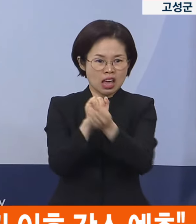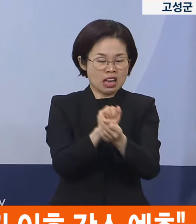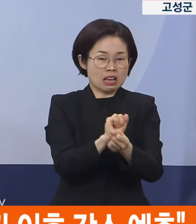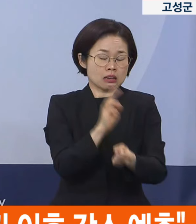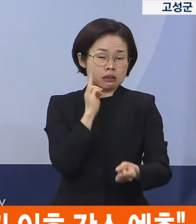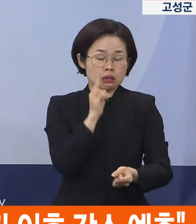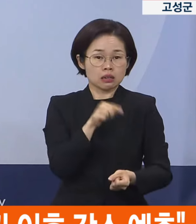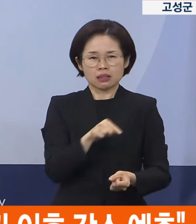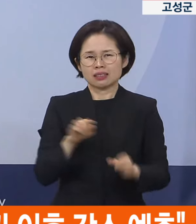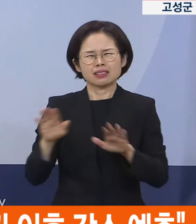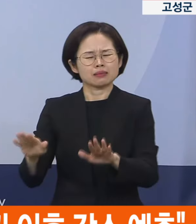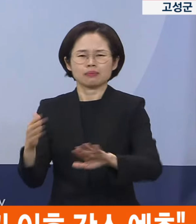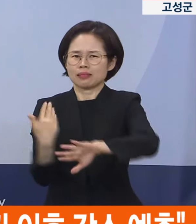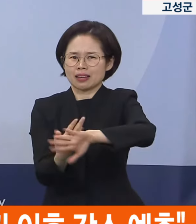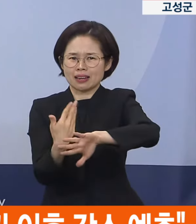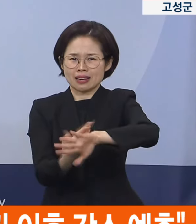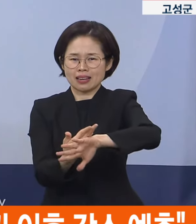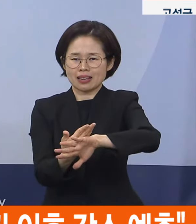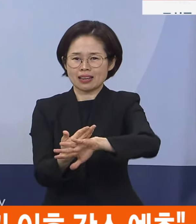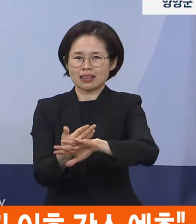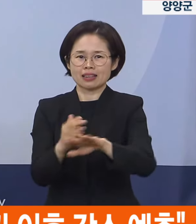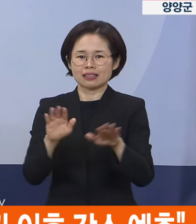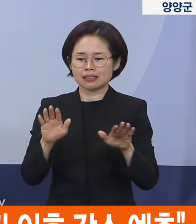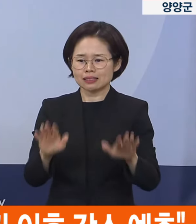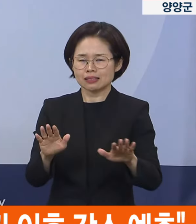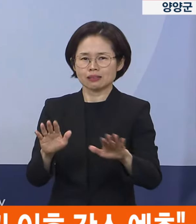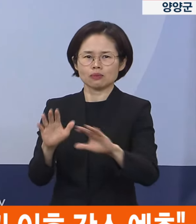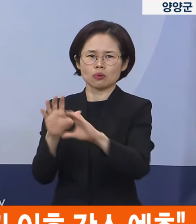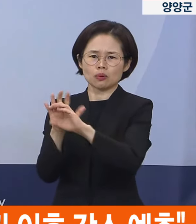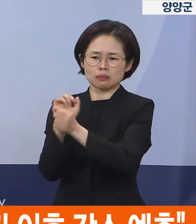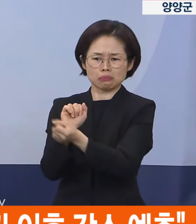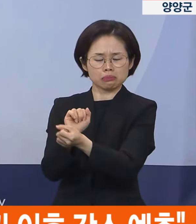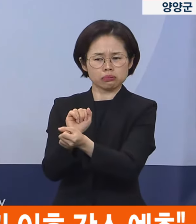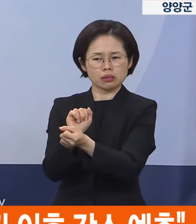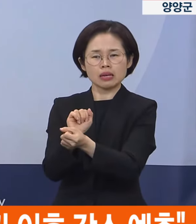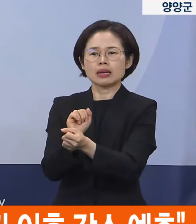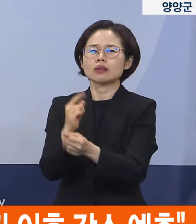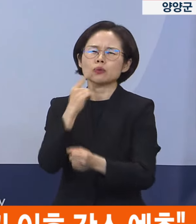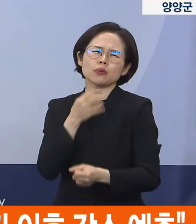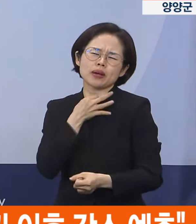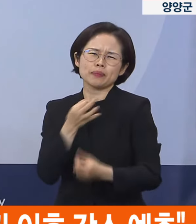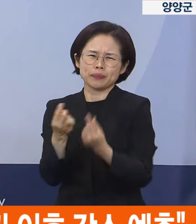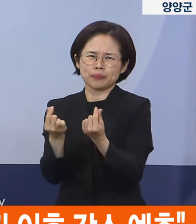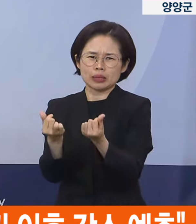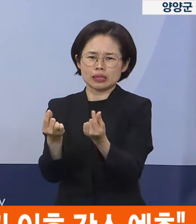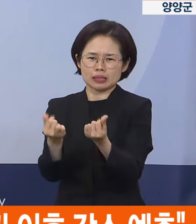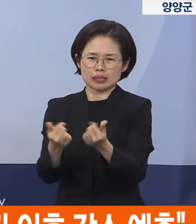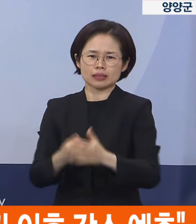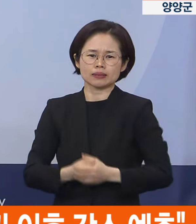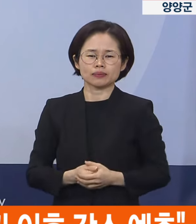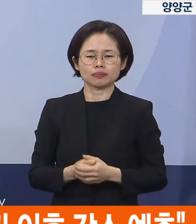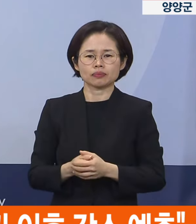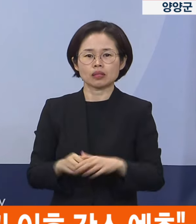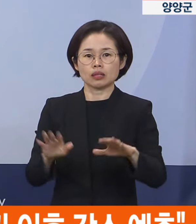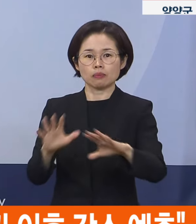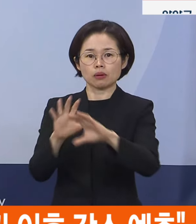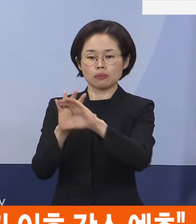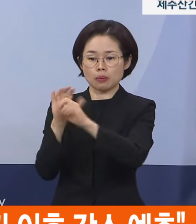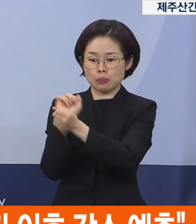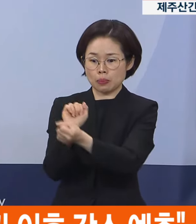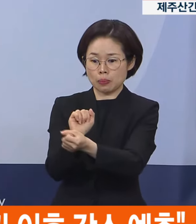아닌 코로나19가 엔데믹화되는 과정의 일환으로 봐야 합니다. 이번 여름철 유행으로 다시